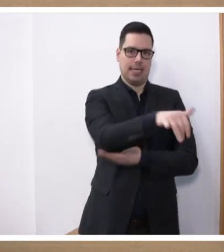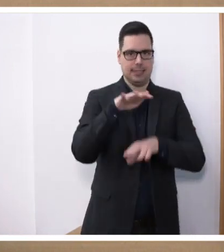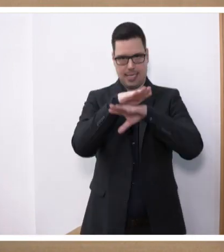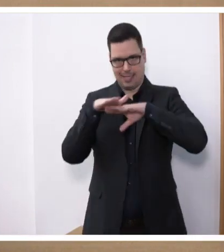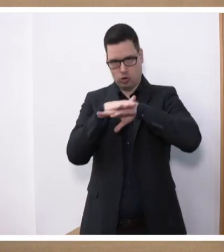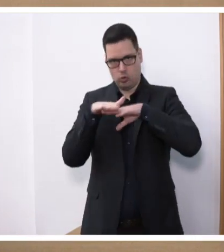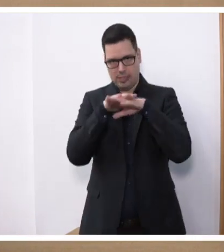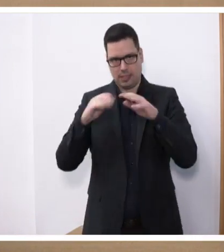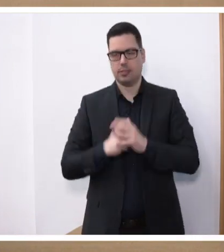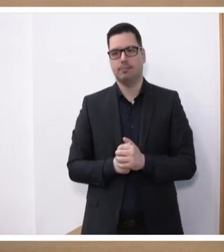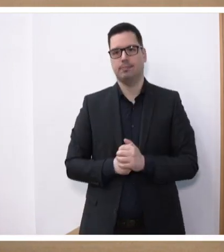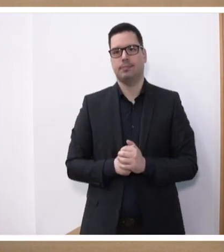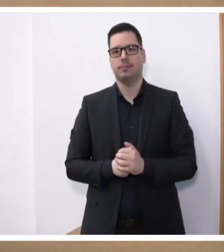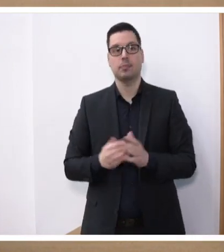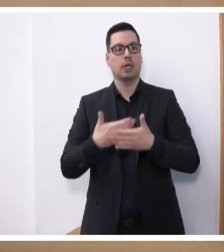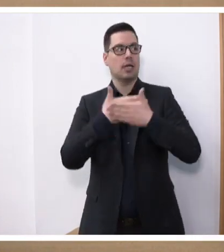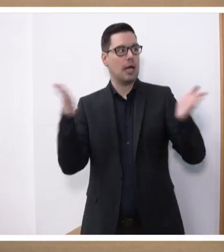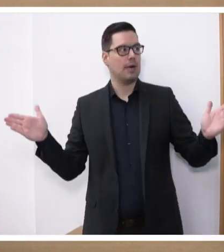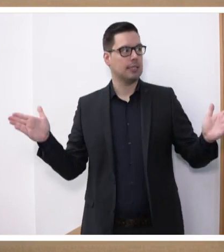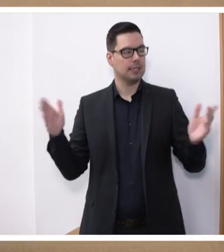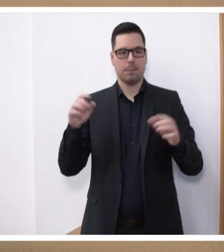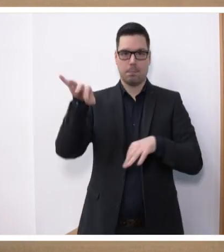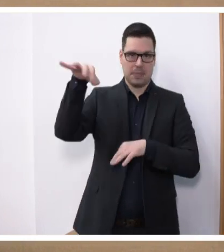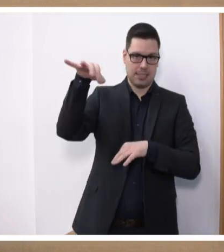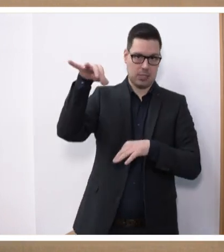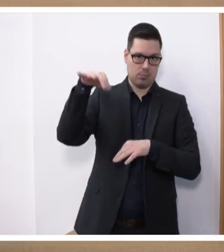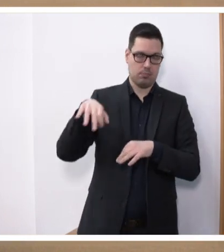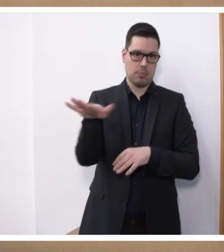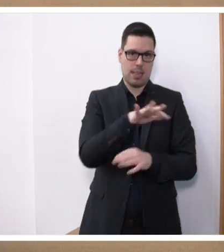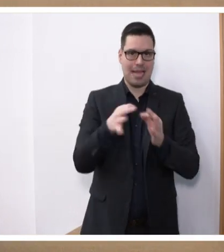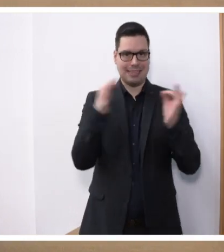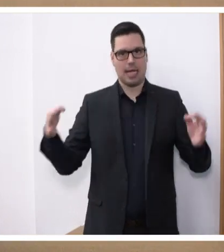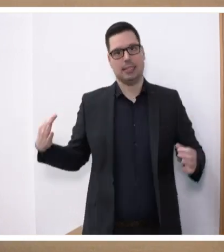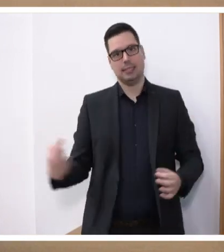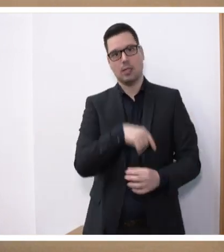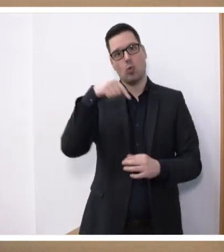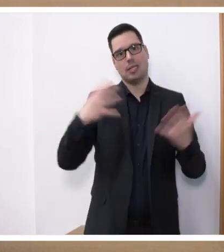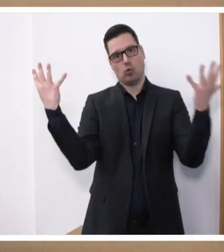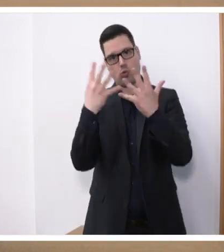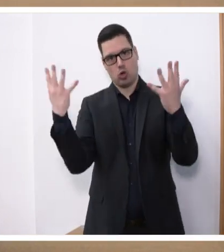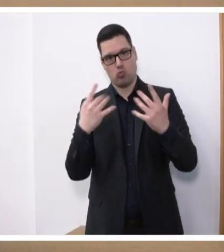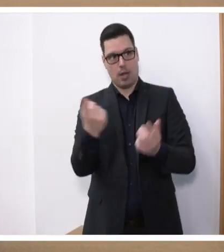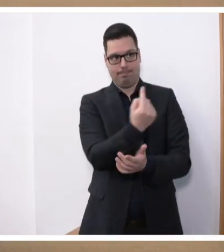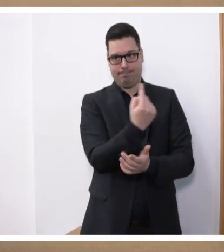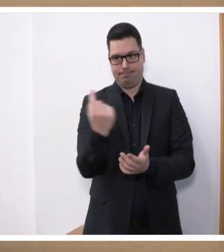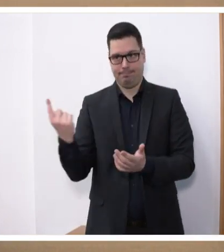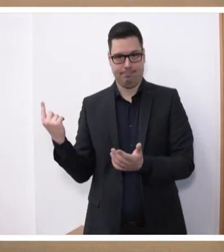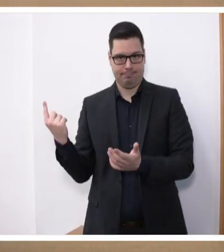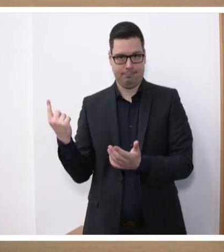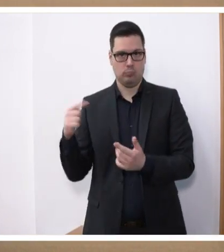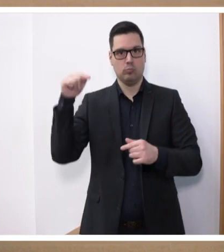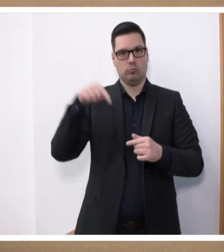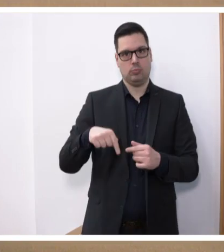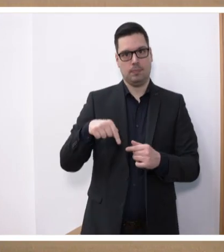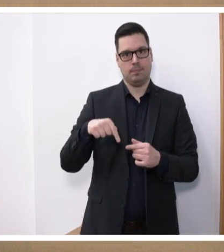Im Einvernehmen mit dem erweiterten Präsidium habe ich den Landtag des Saarlandes für heute 9 Uhr einberufen und die Ihnen